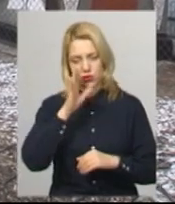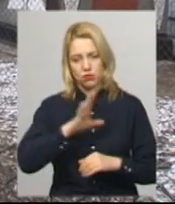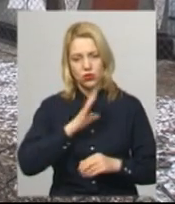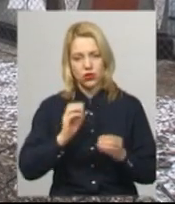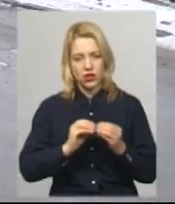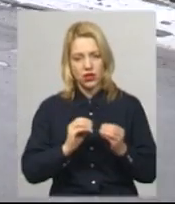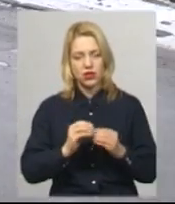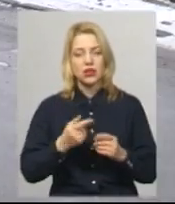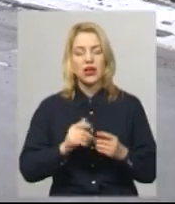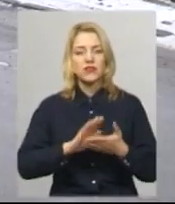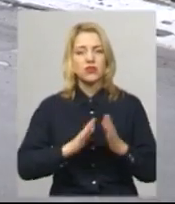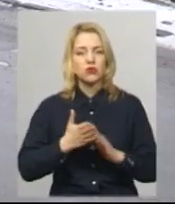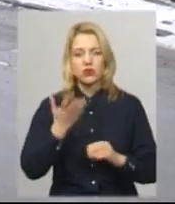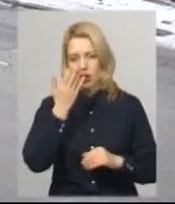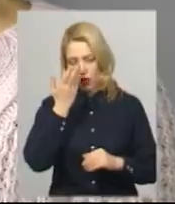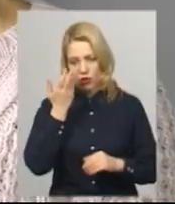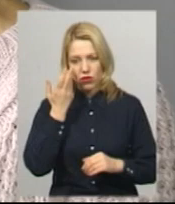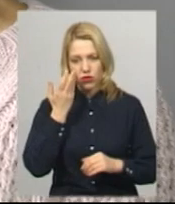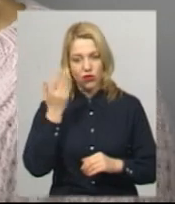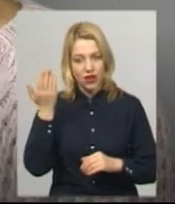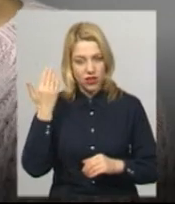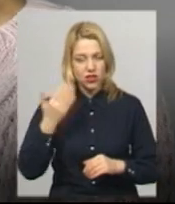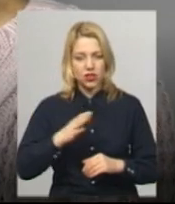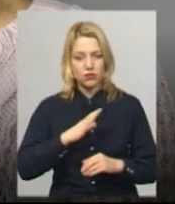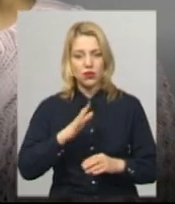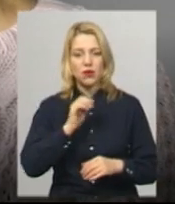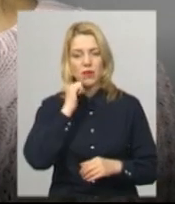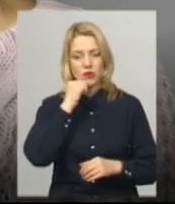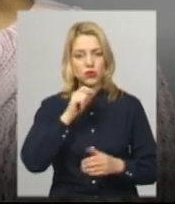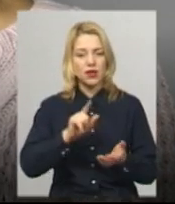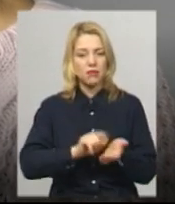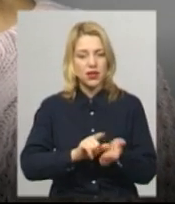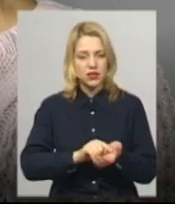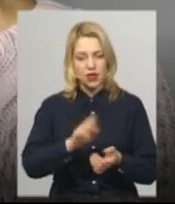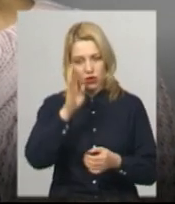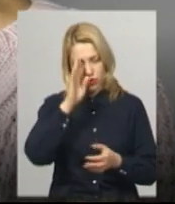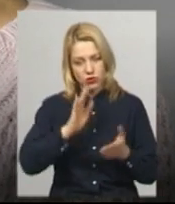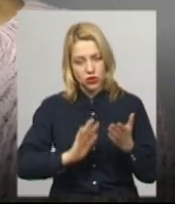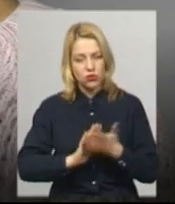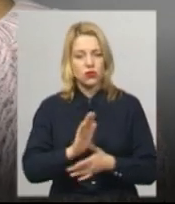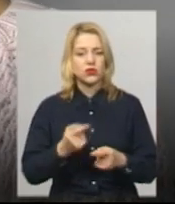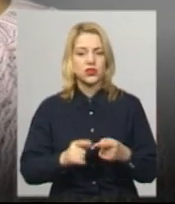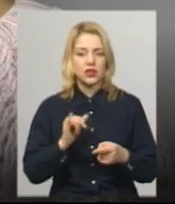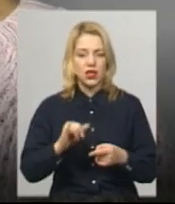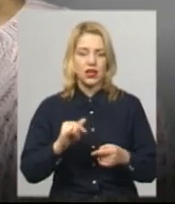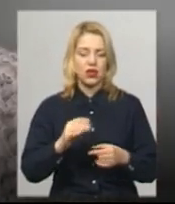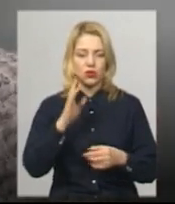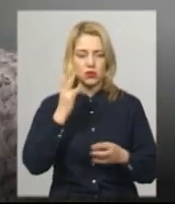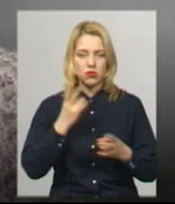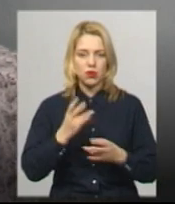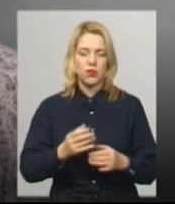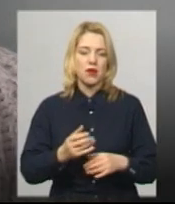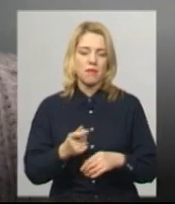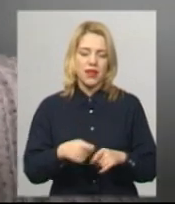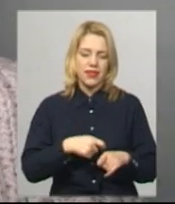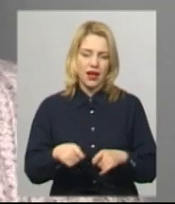необхідне втручання їхньої служби не виникало. У бабусі пенсія, хлопчик росте, потребує більшого матеріального забезпечення. Вона